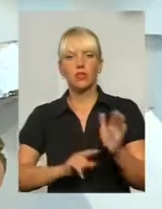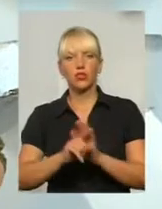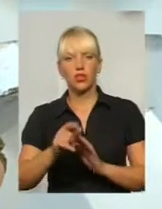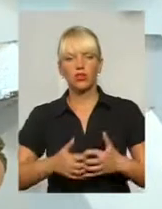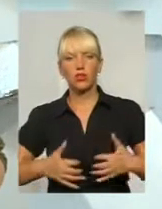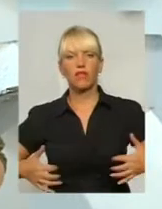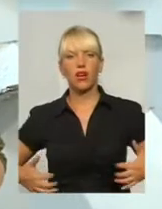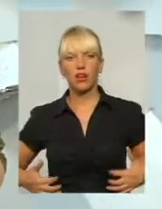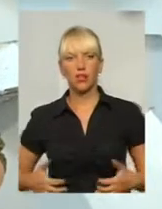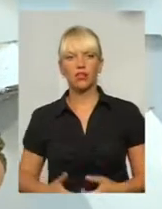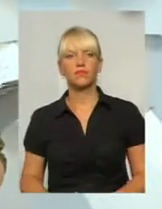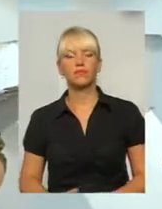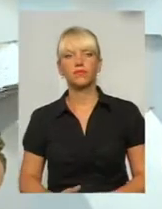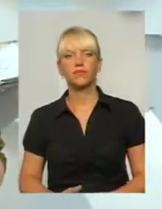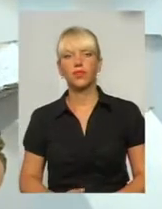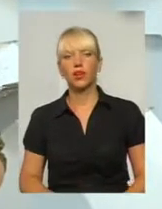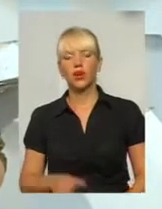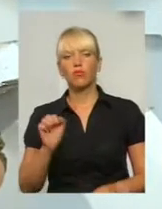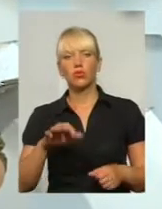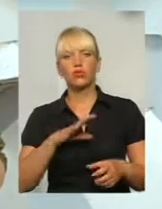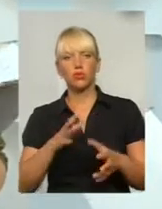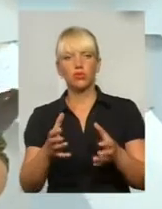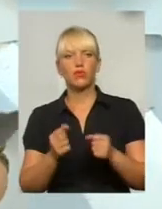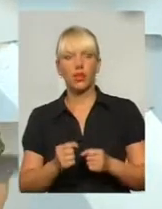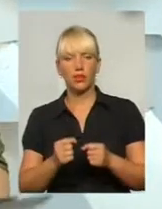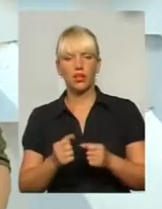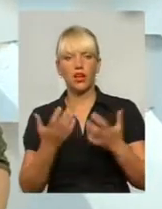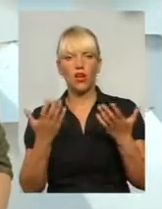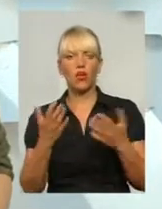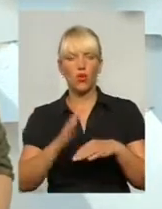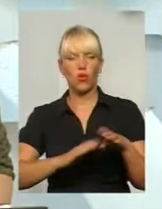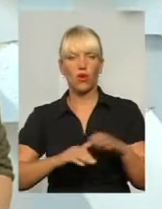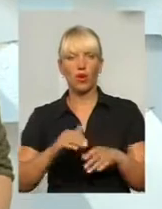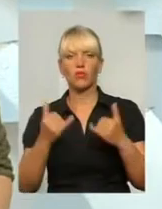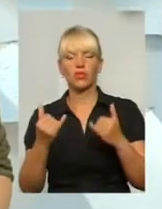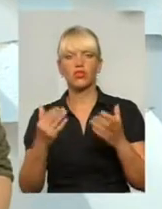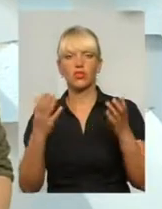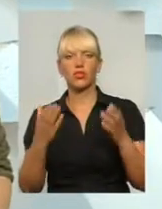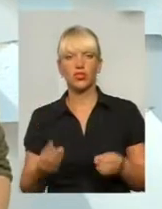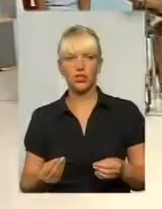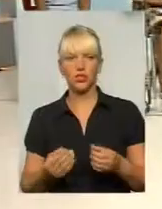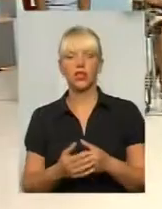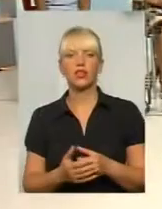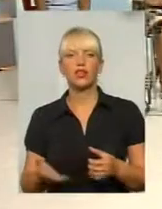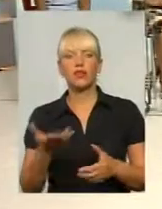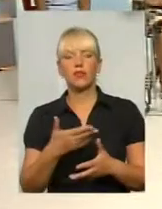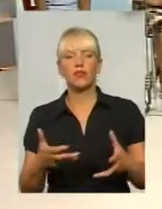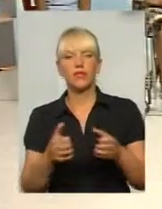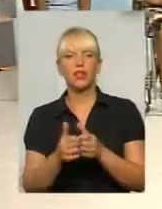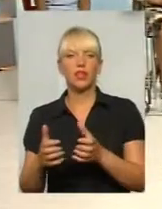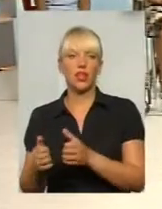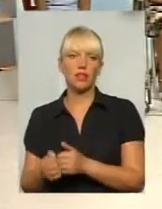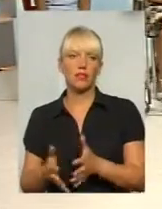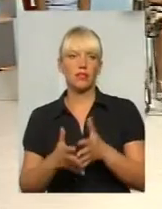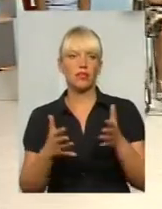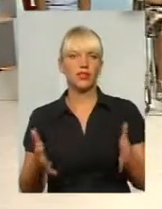можна було брати практично голими руками. На сьогоднішній день ми відловлюємо тварин в більшості вже